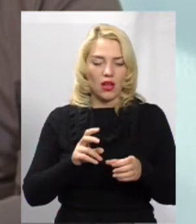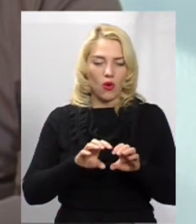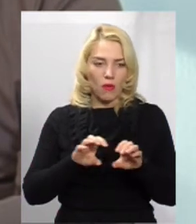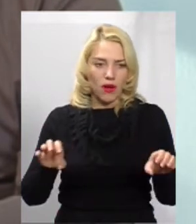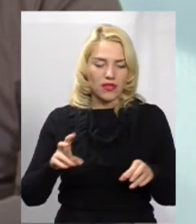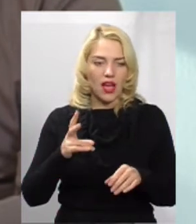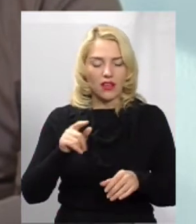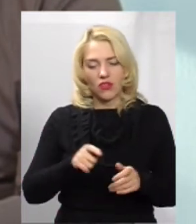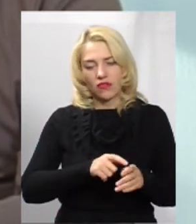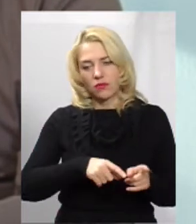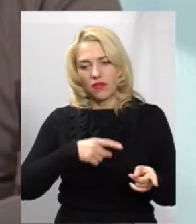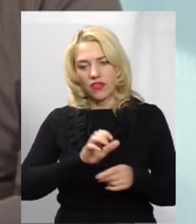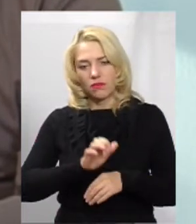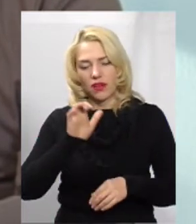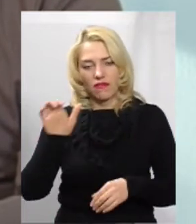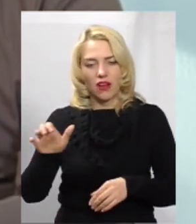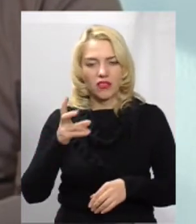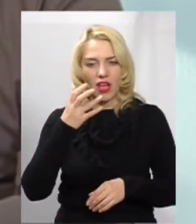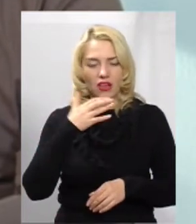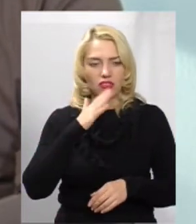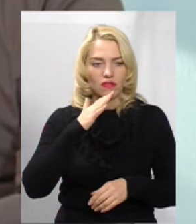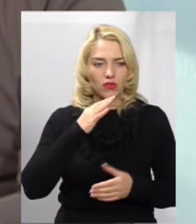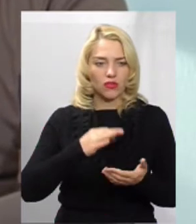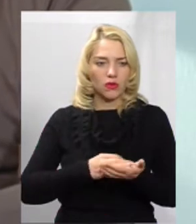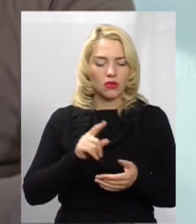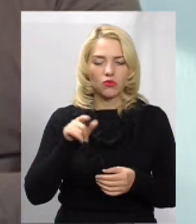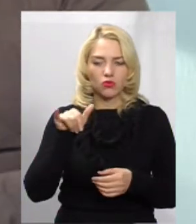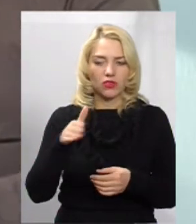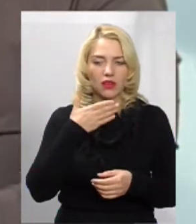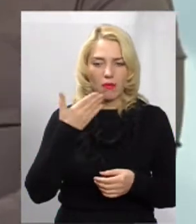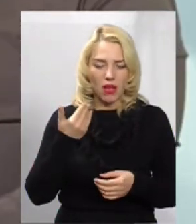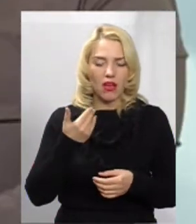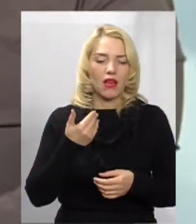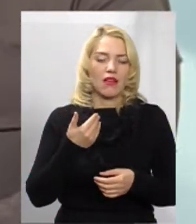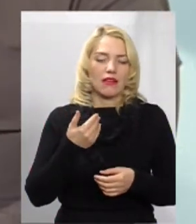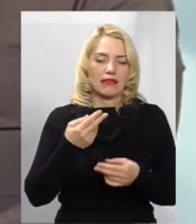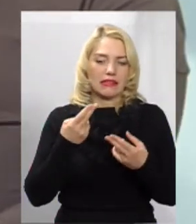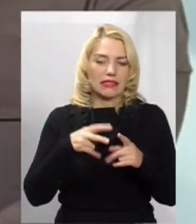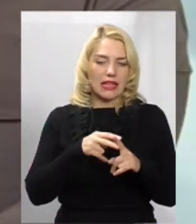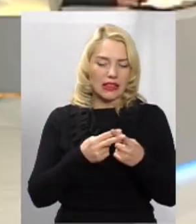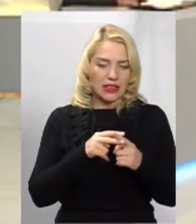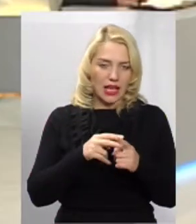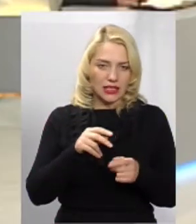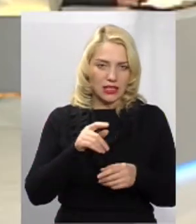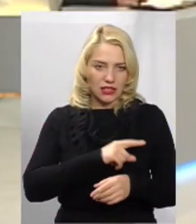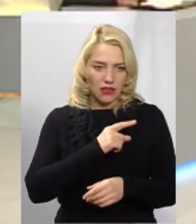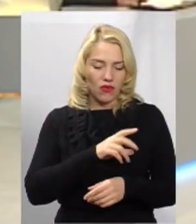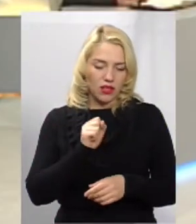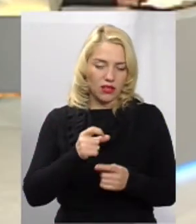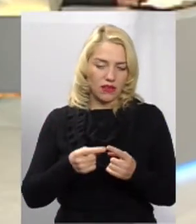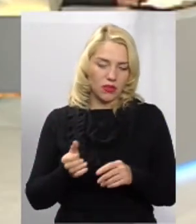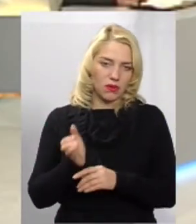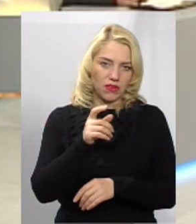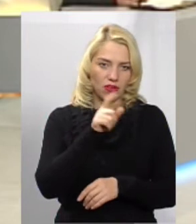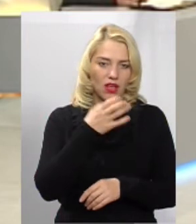в них працює на підряді, оскільки вони сантехніків вже тепер не мають. То от чи є такі дійсно якісь умови, що управляюча